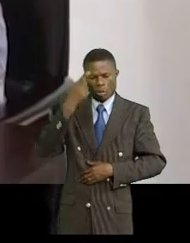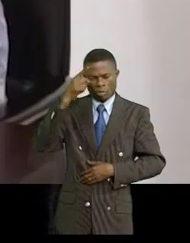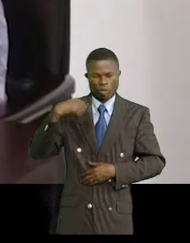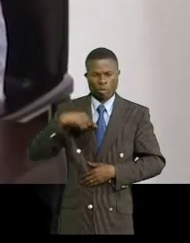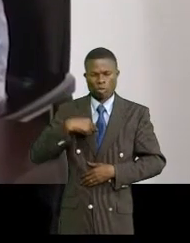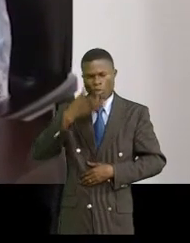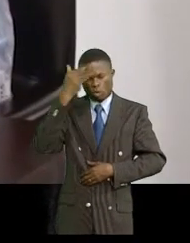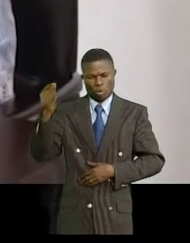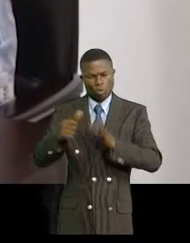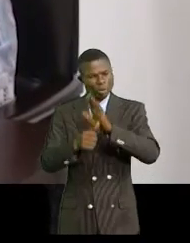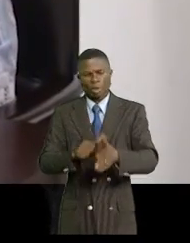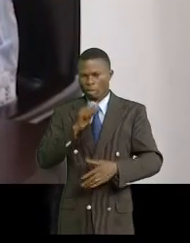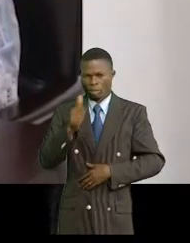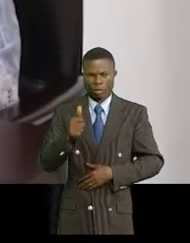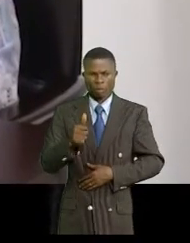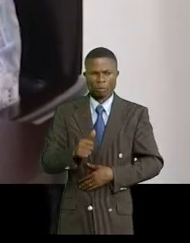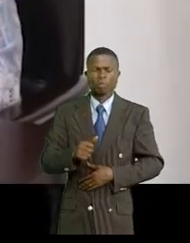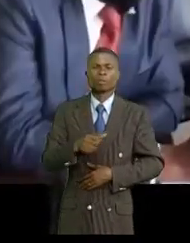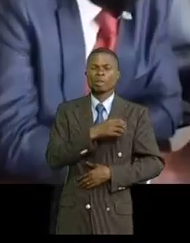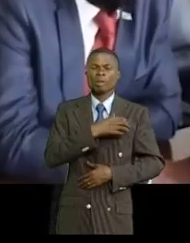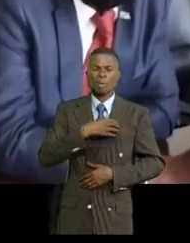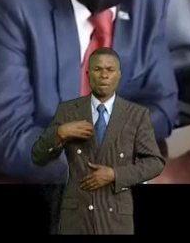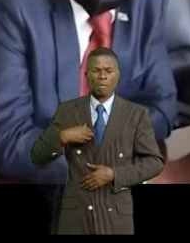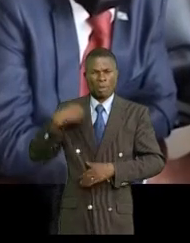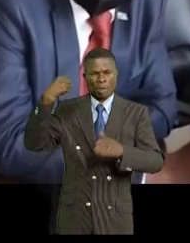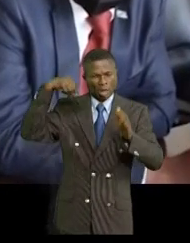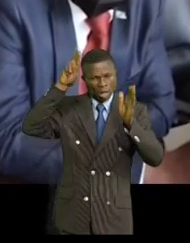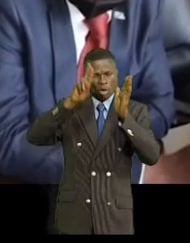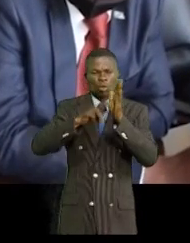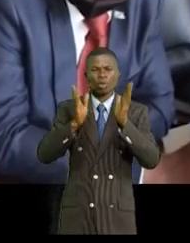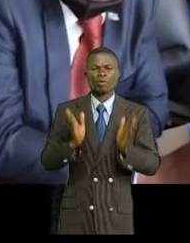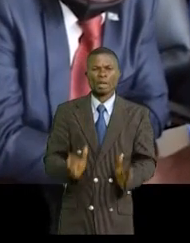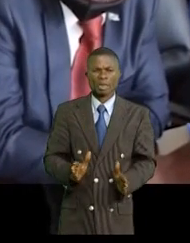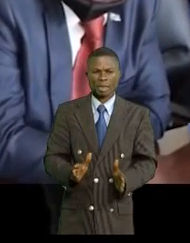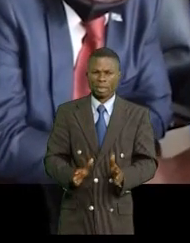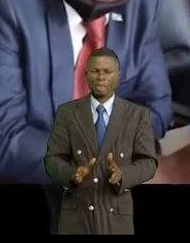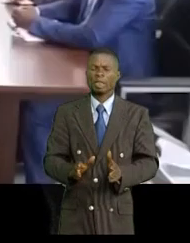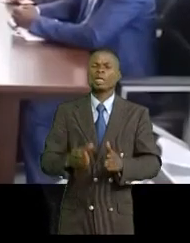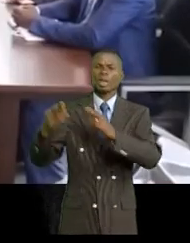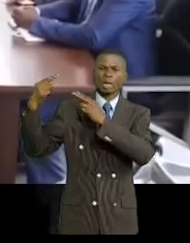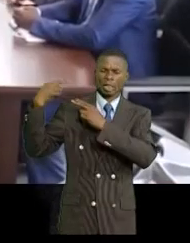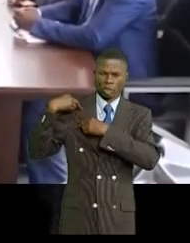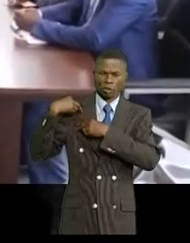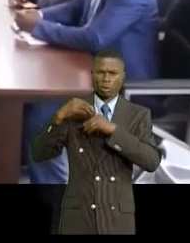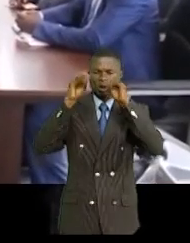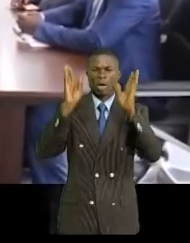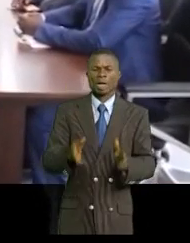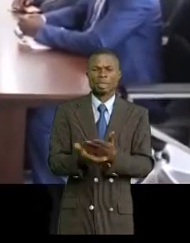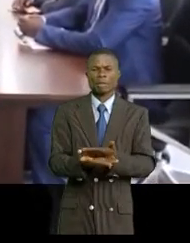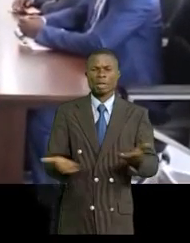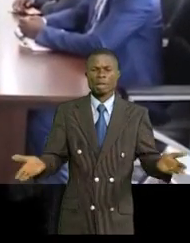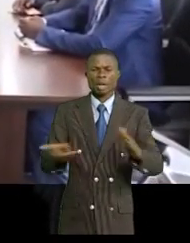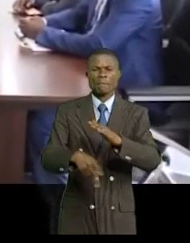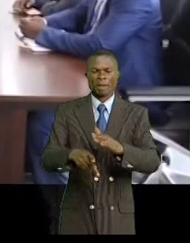Fifi Masuka Saïni s'est par la suite entretenue avec le provet de l'IPP et des responsables de la sous-division de l'enseignement primaire et secondaire